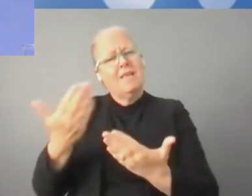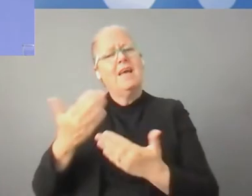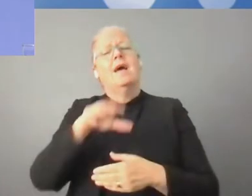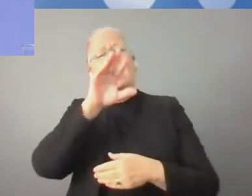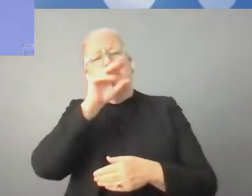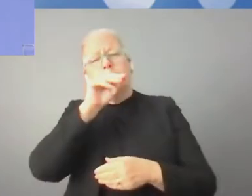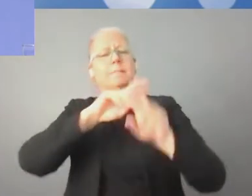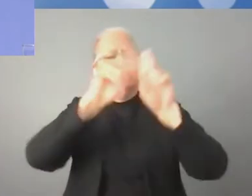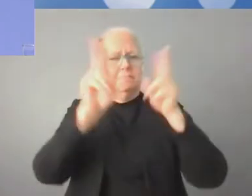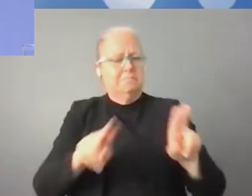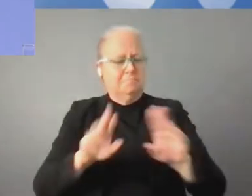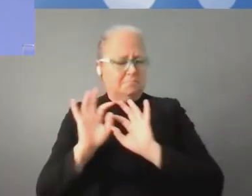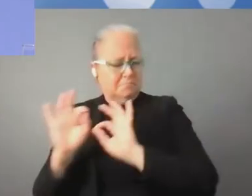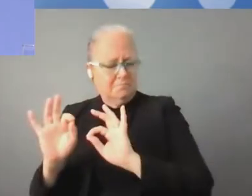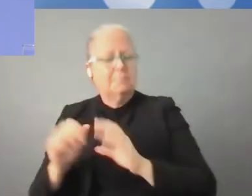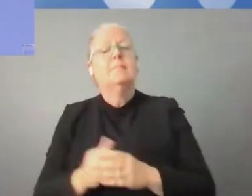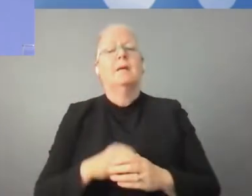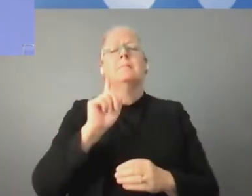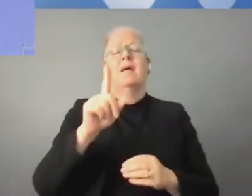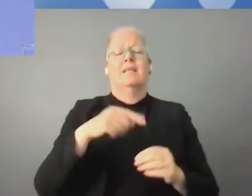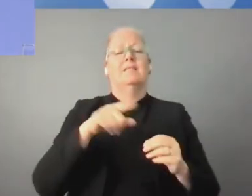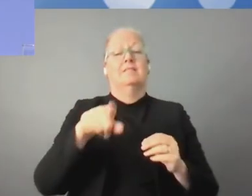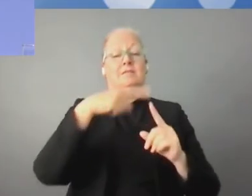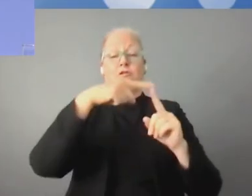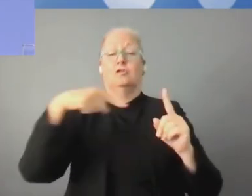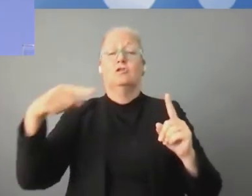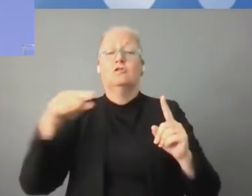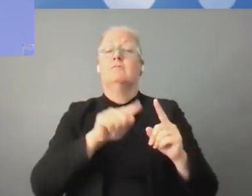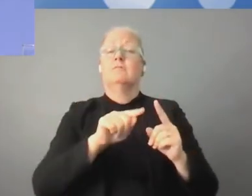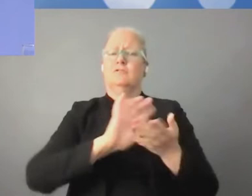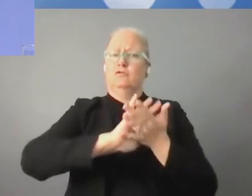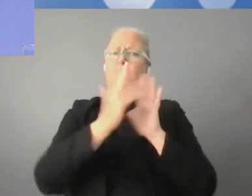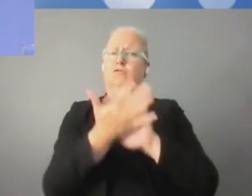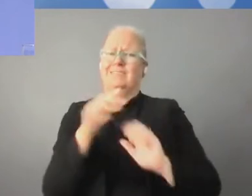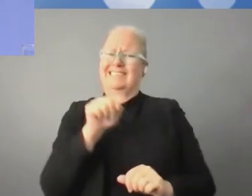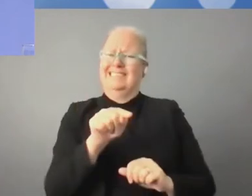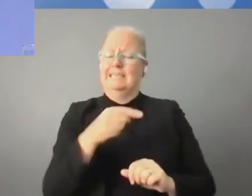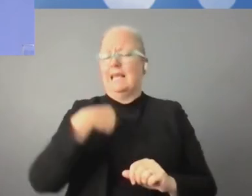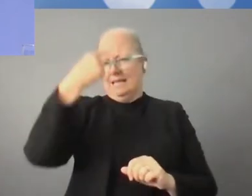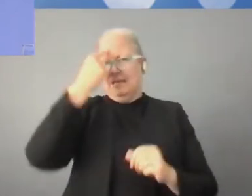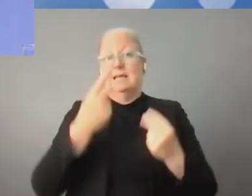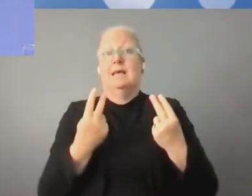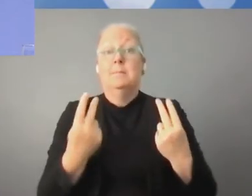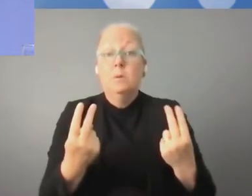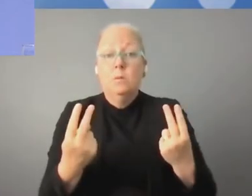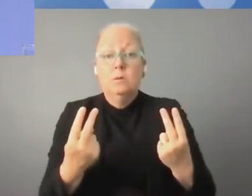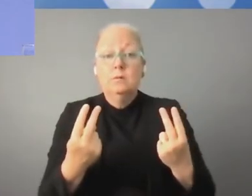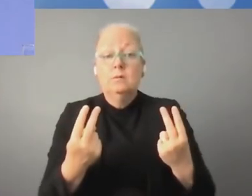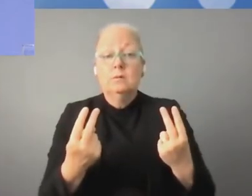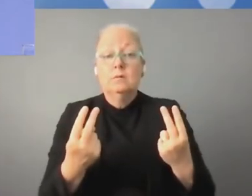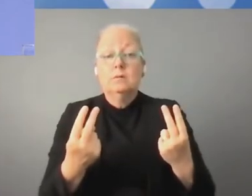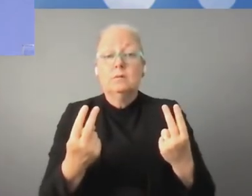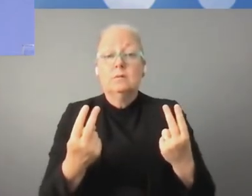przyjść z swoimi myśli, swoimi myślami, swoją kulturą, swoją wyobraźnią. I to, abyśmy weszli